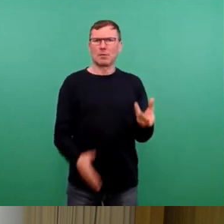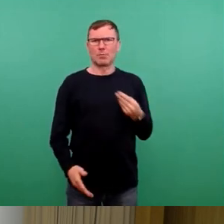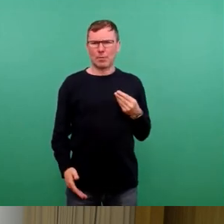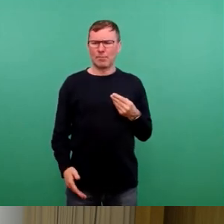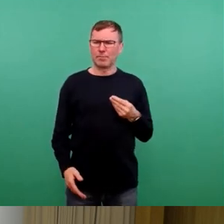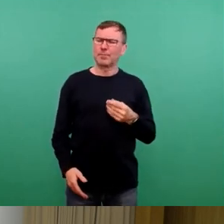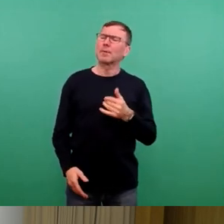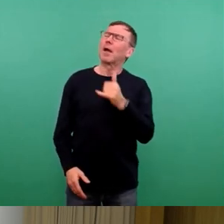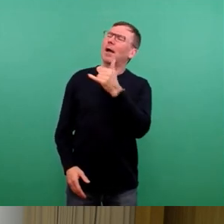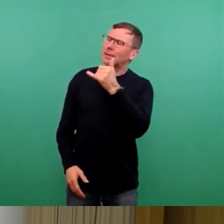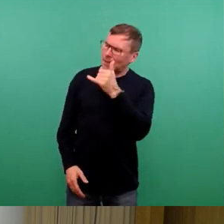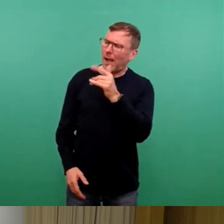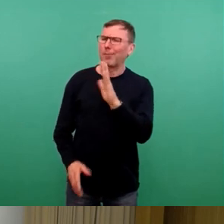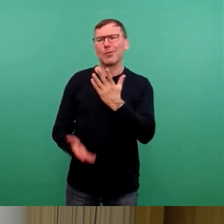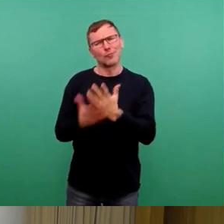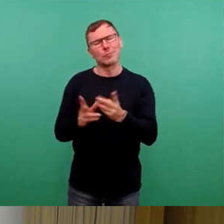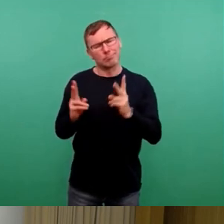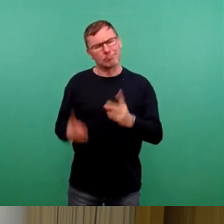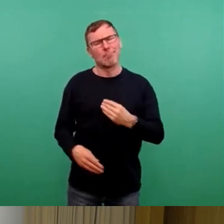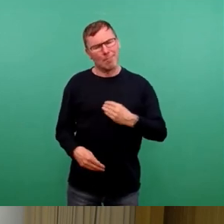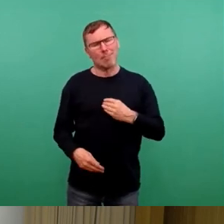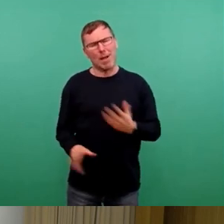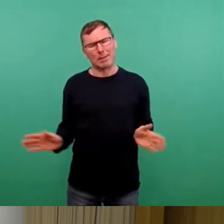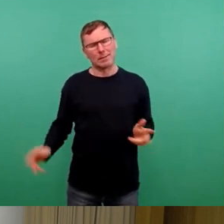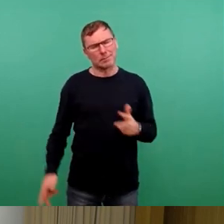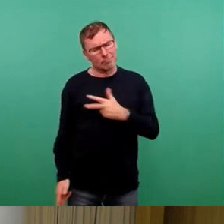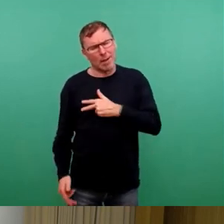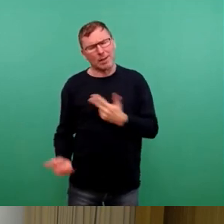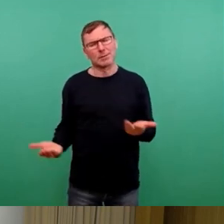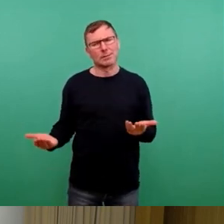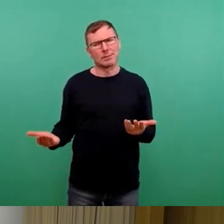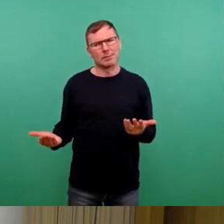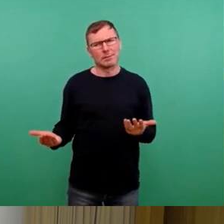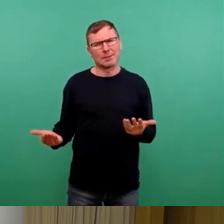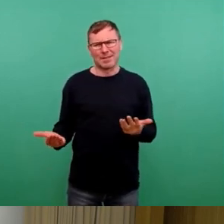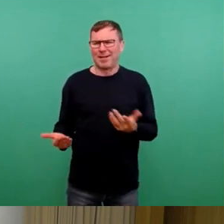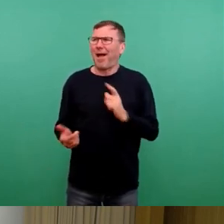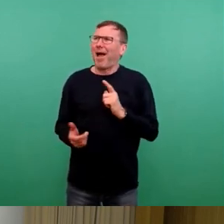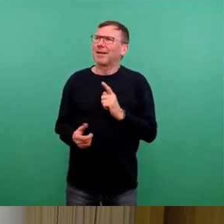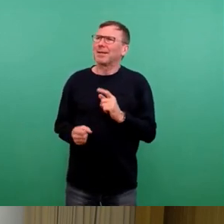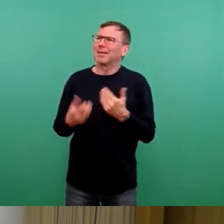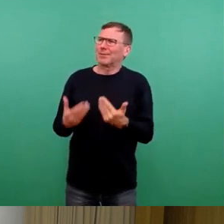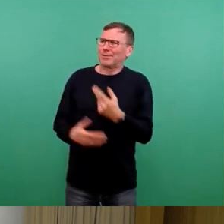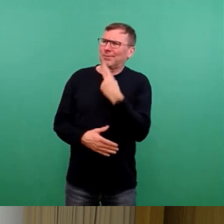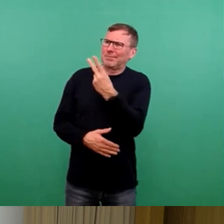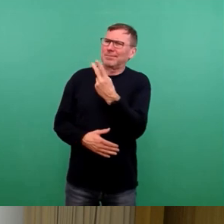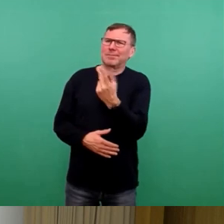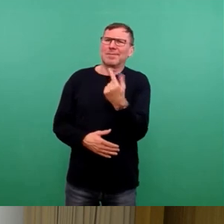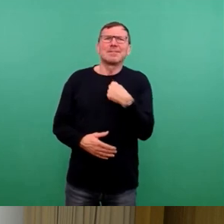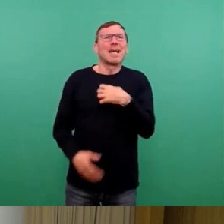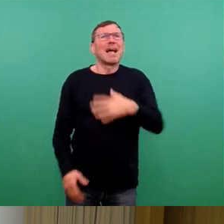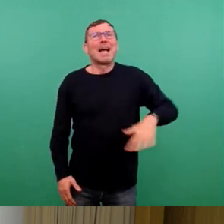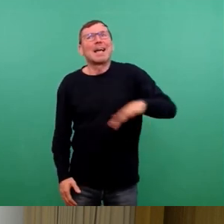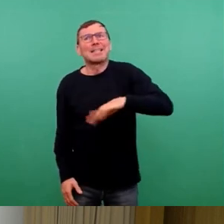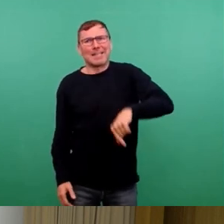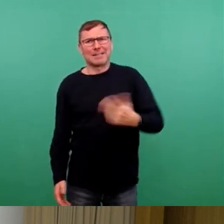alles sehr, sehr peinlich, das muss ich doch mal ehrlich sagen. Und das kann man eigentlich kaum noch zugucken, weil wer sind wir? Wir sind Dresden, wir stehen nun gerade